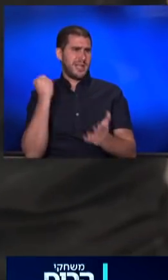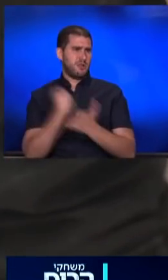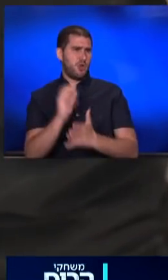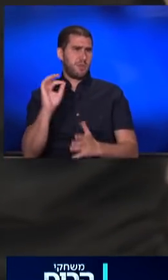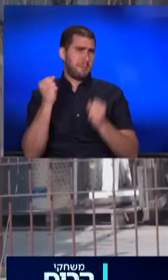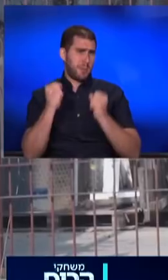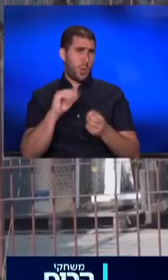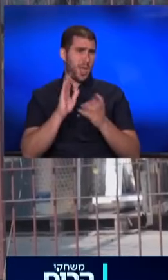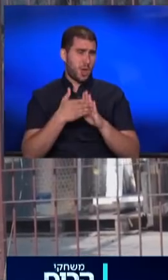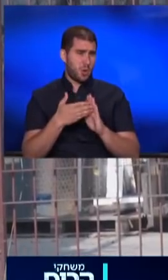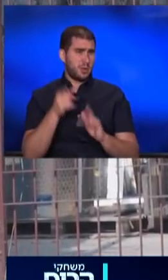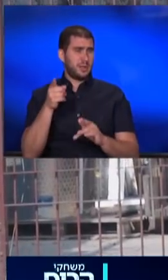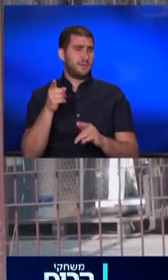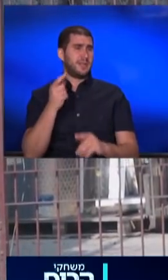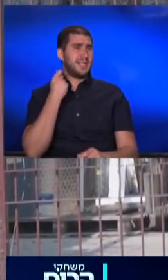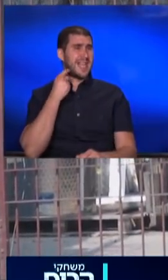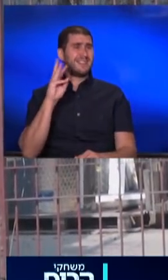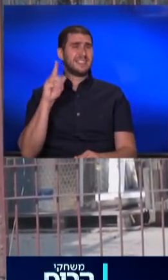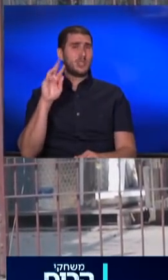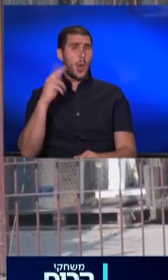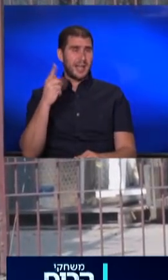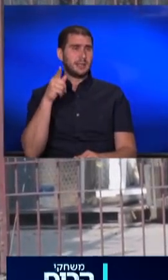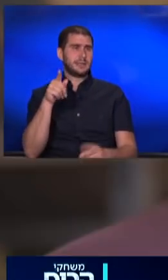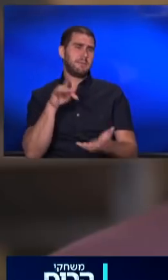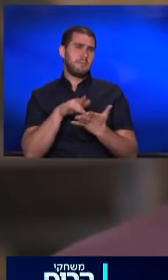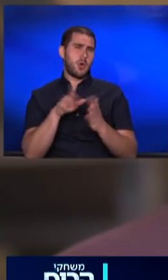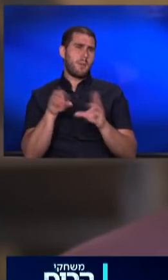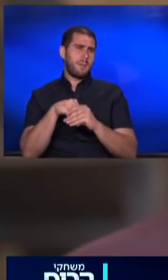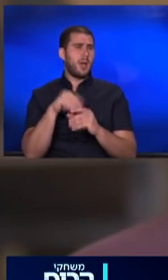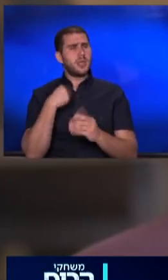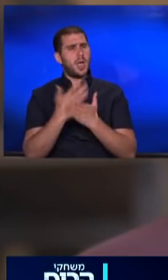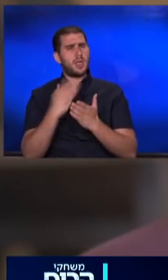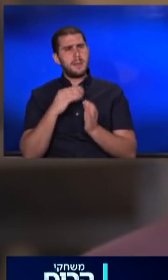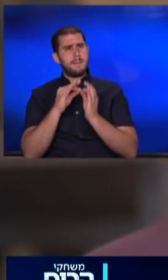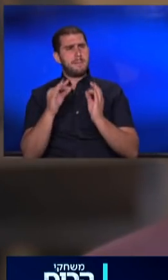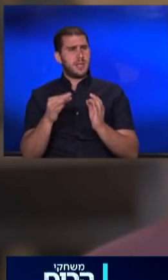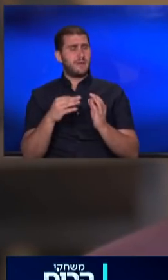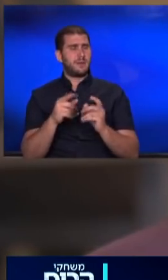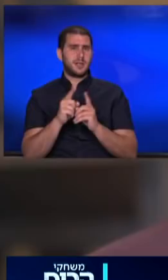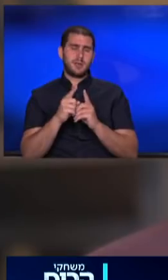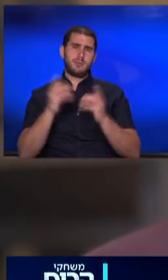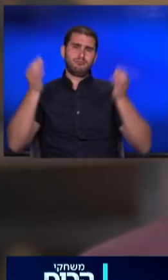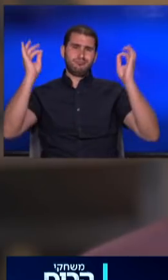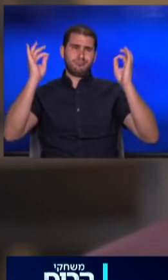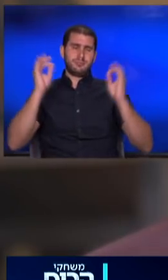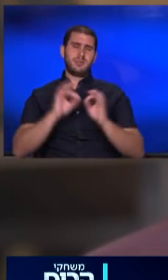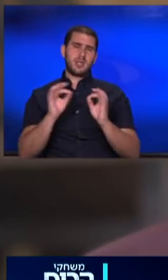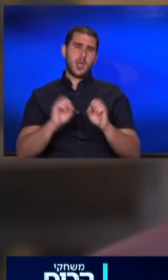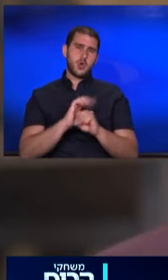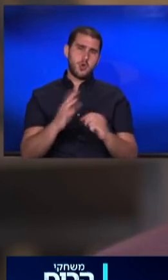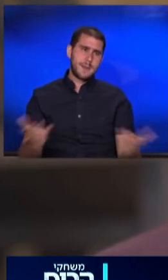בביטוח, בהכל, וייקב שורק הוא בית כזה. חדש, אני יוצא לדרך, ובכל תרועה הגיעה הקורונה,